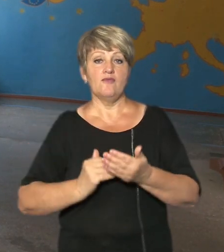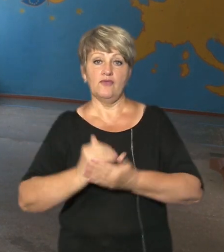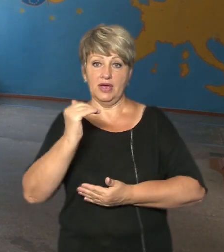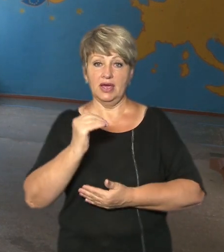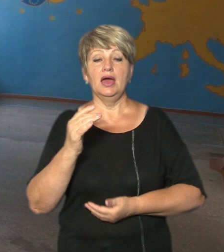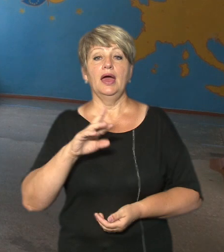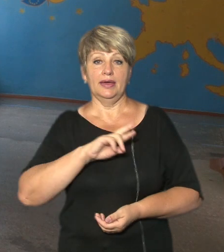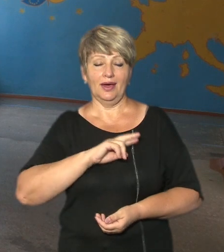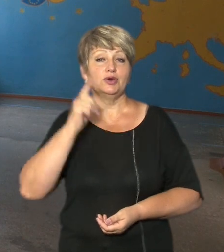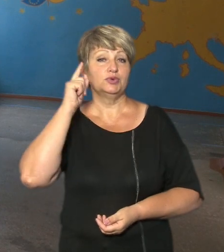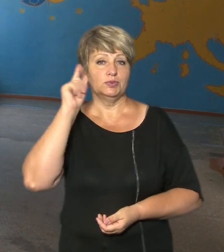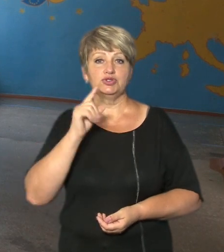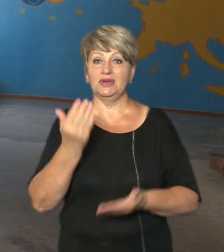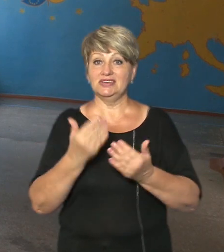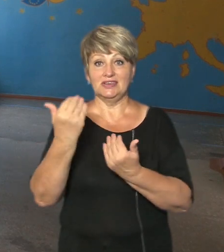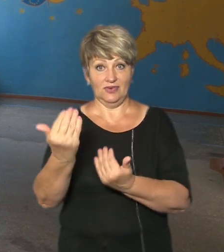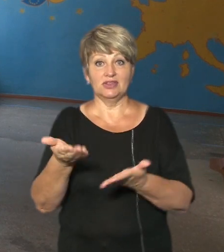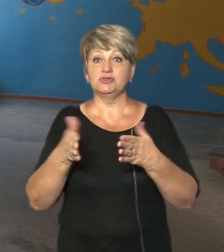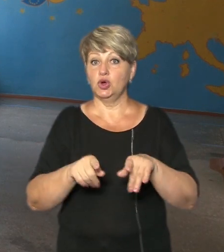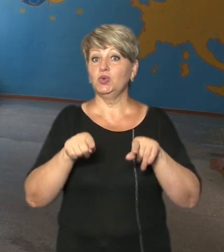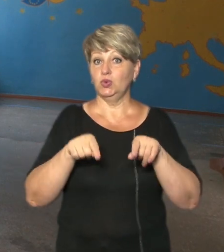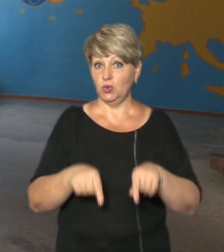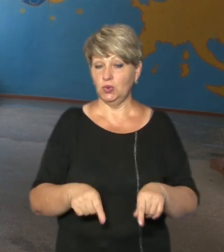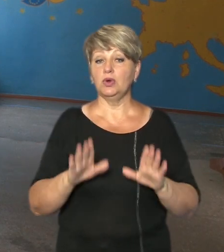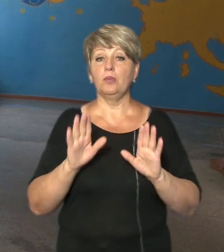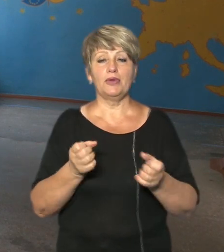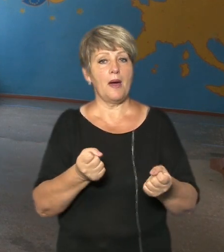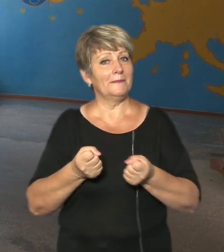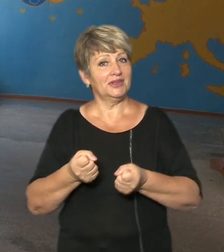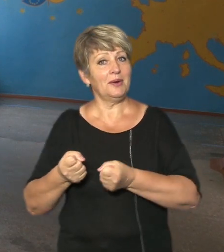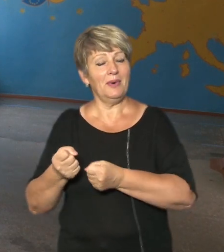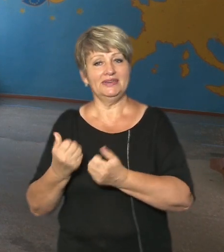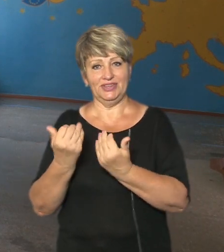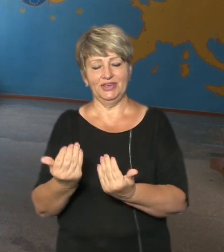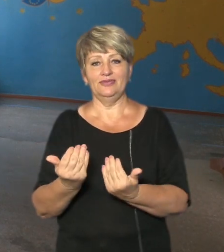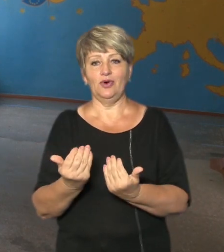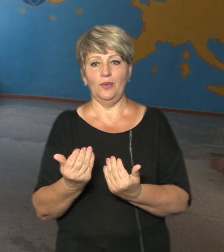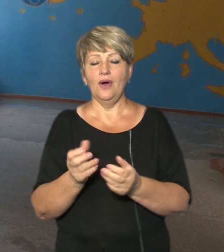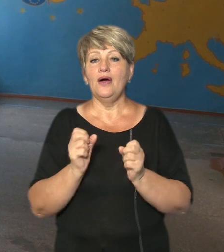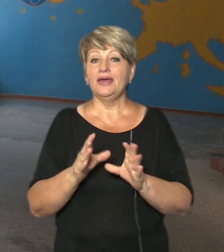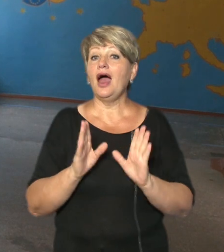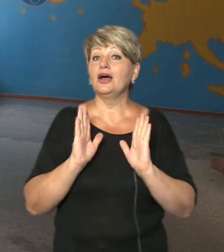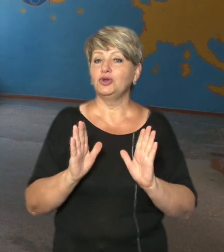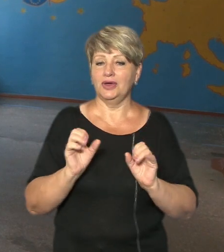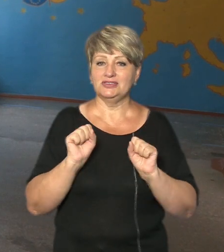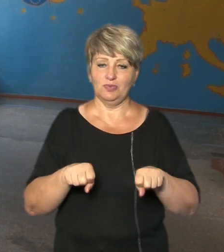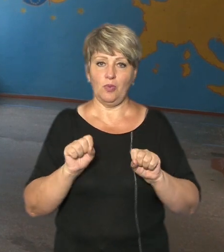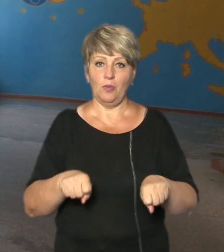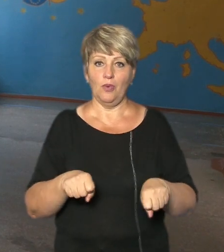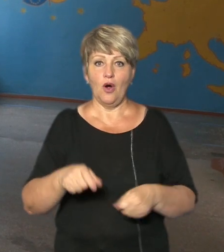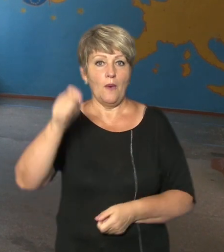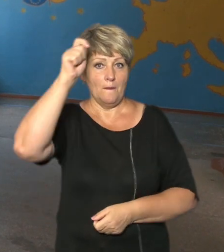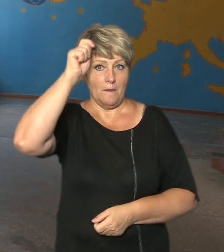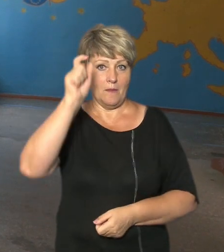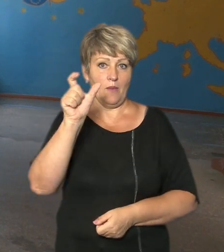Я думаю, що якщо він тут залишиться, то ми будемо тримати його, як тільки зможемо Тому що чоловічої